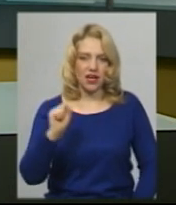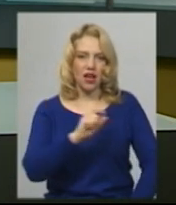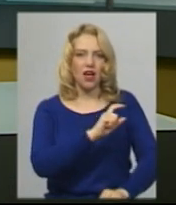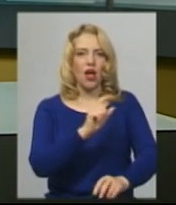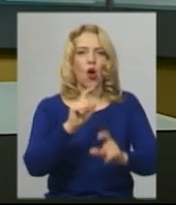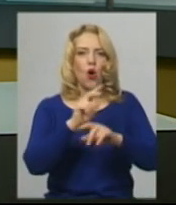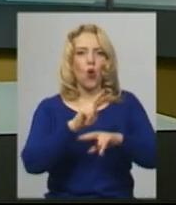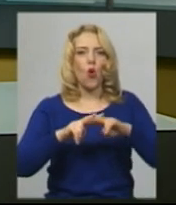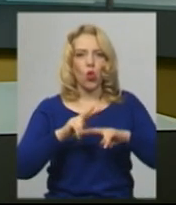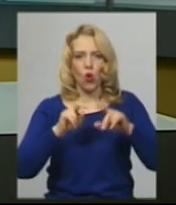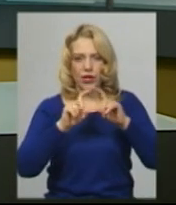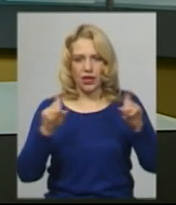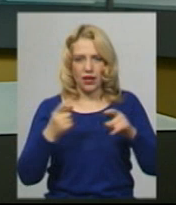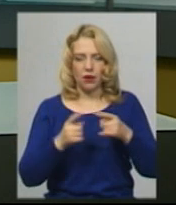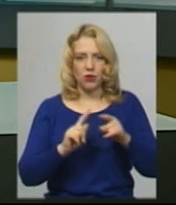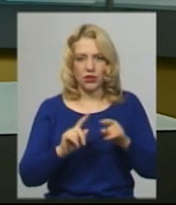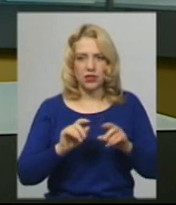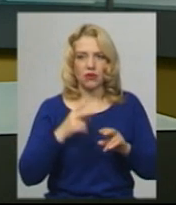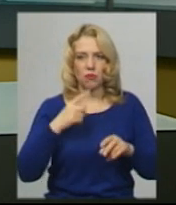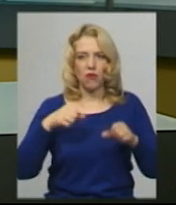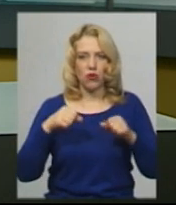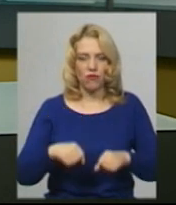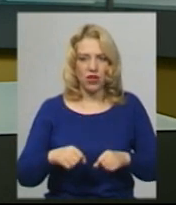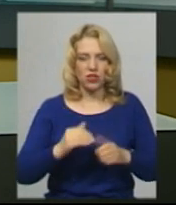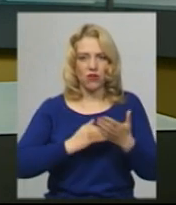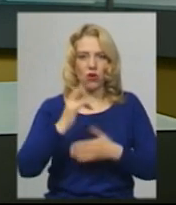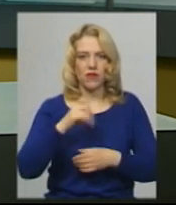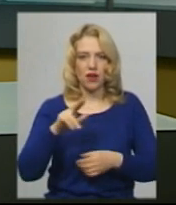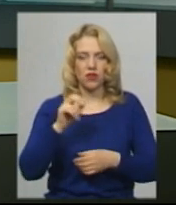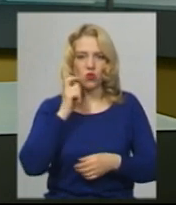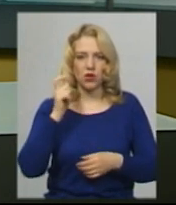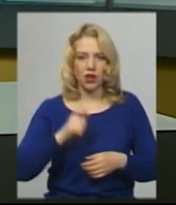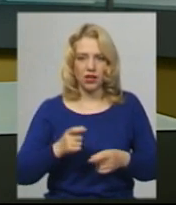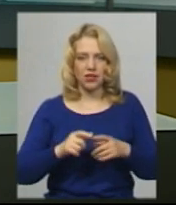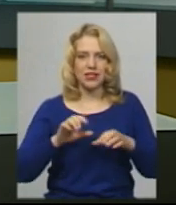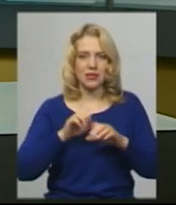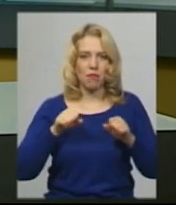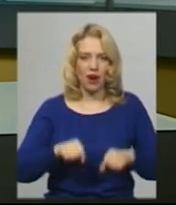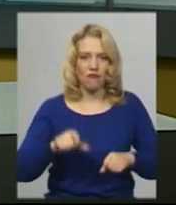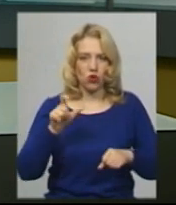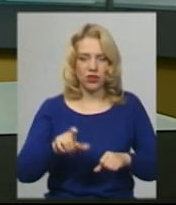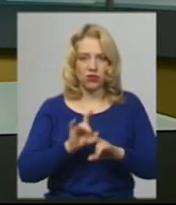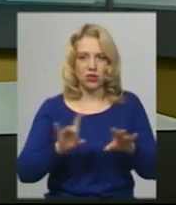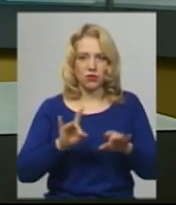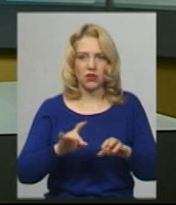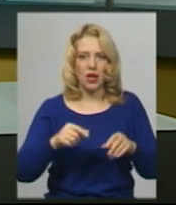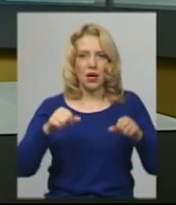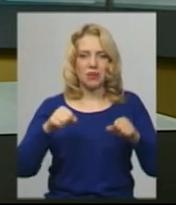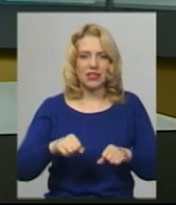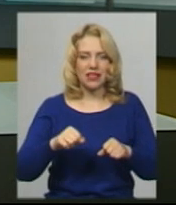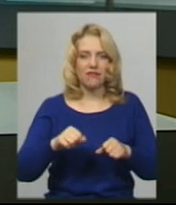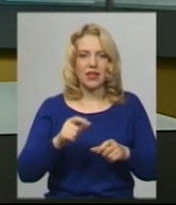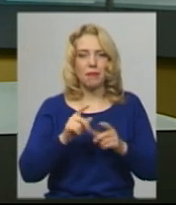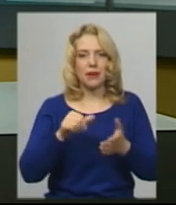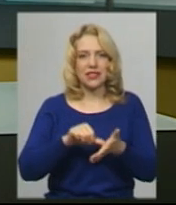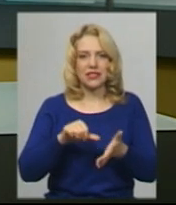регіональне представництво уповноваженого Верховної Ради України «Справ людини», розповідає представник уповноваженого в Хмельницькій